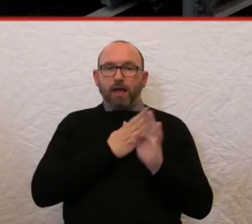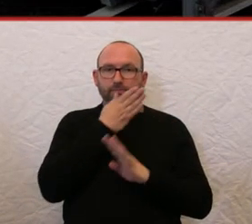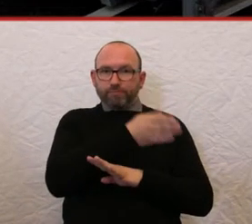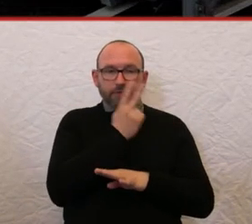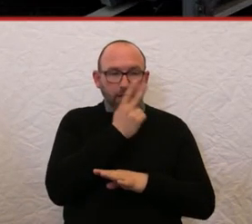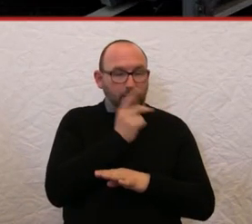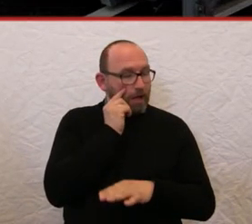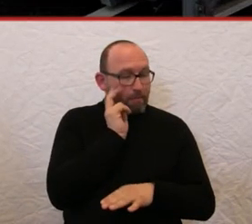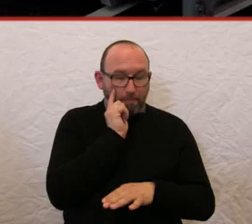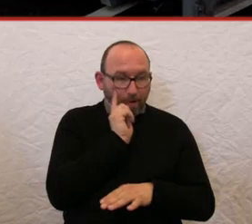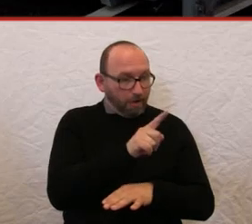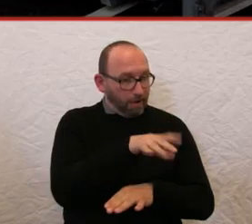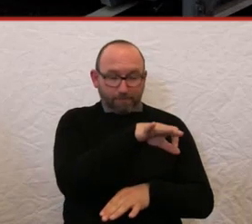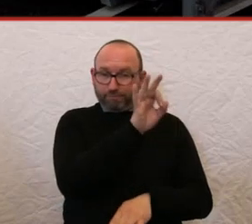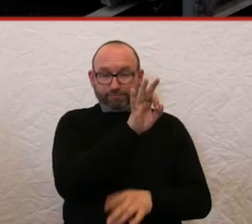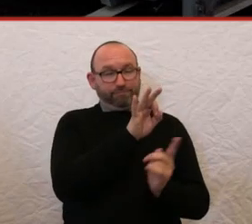eine Entdeckung, die ich machte,